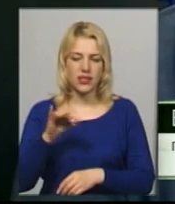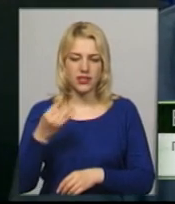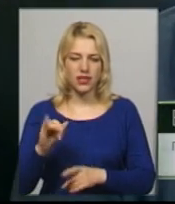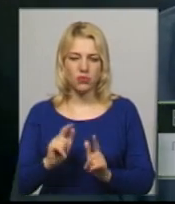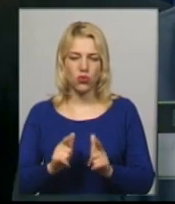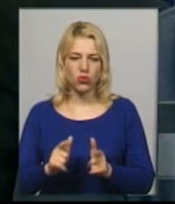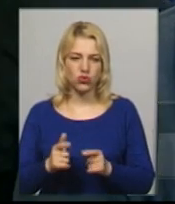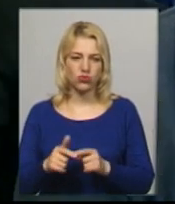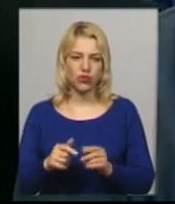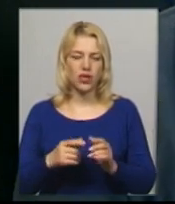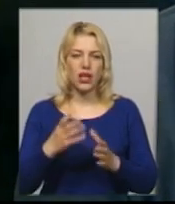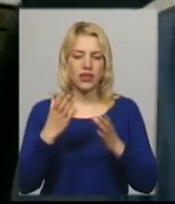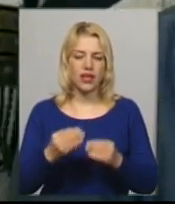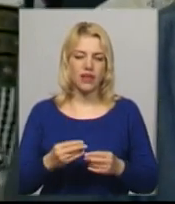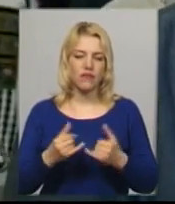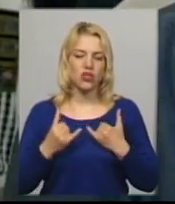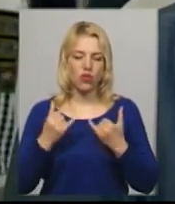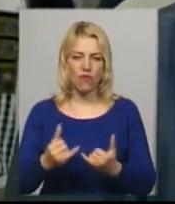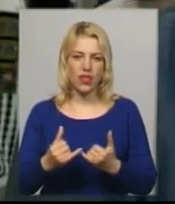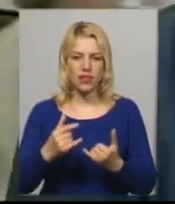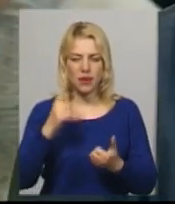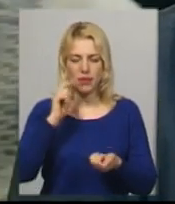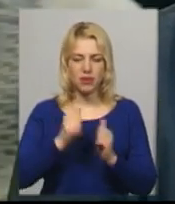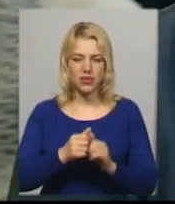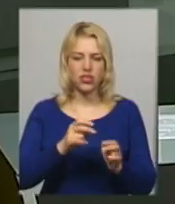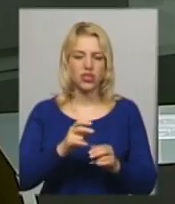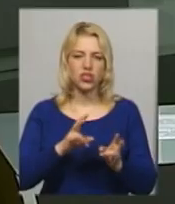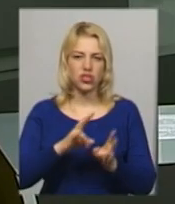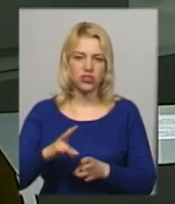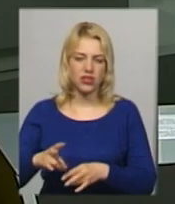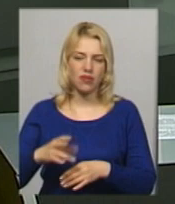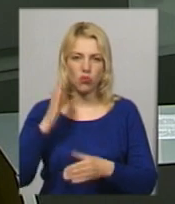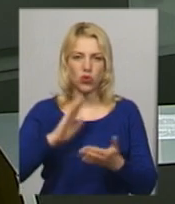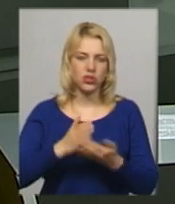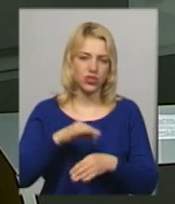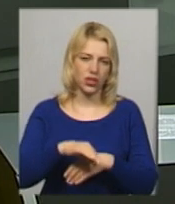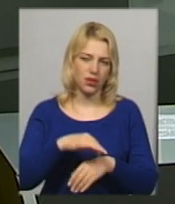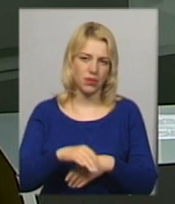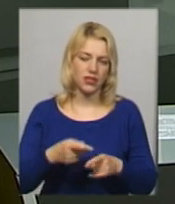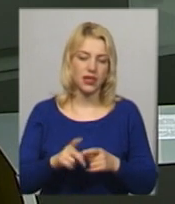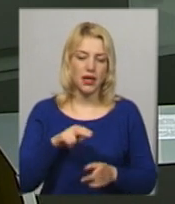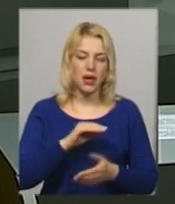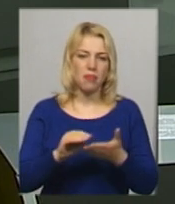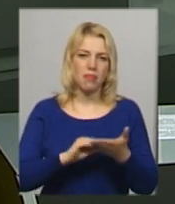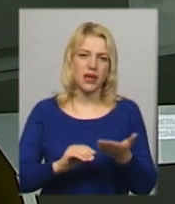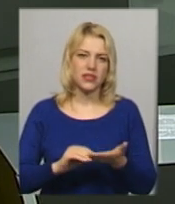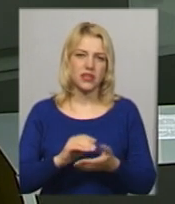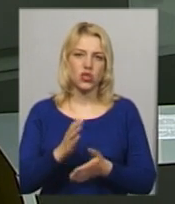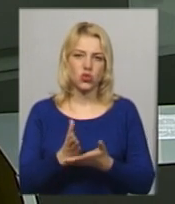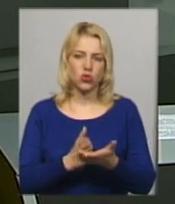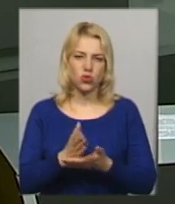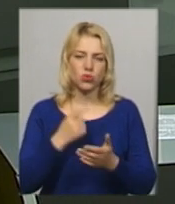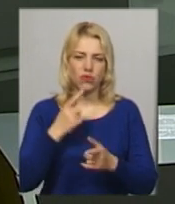Тобто День вшанування пам'яті жертв політичних репресій. У прес-службі Володимира Зеленського повідомили.